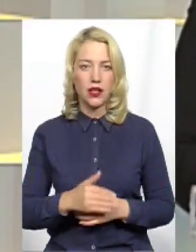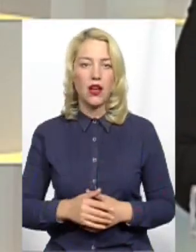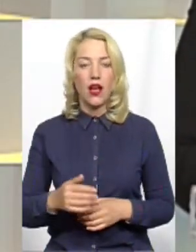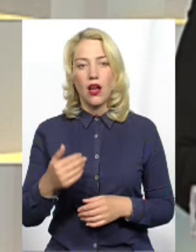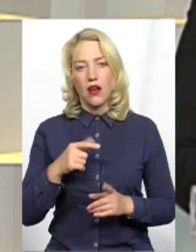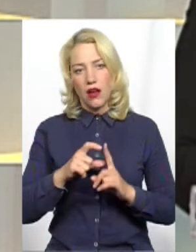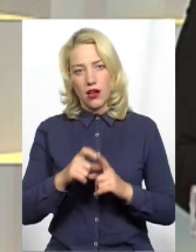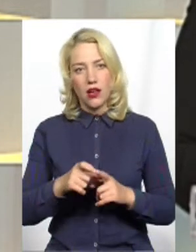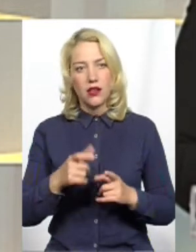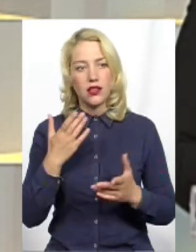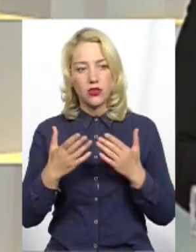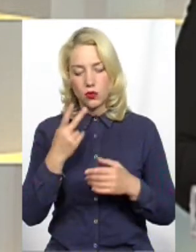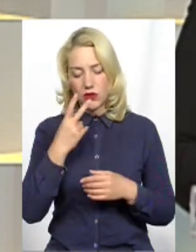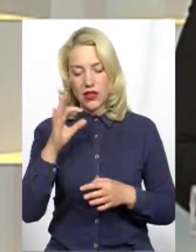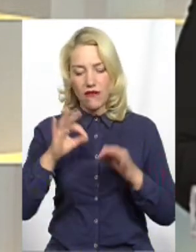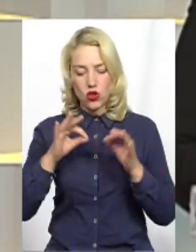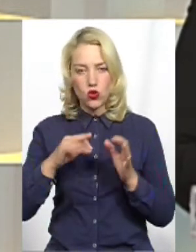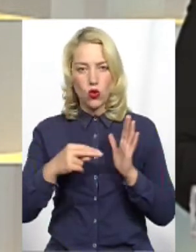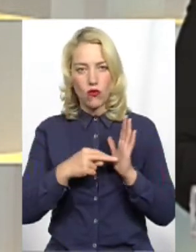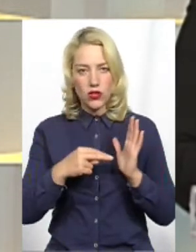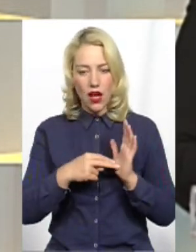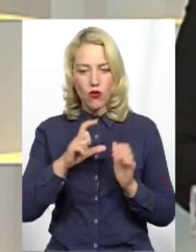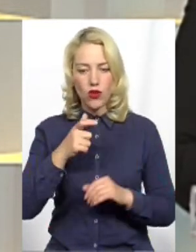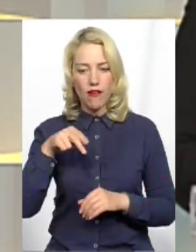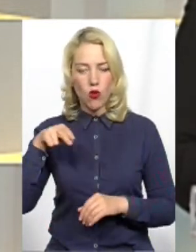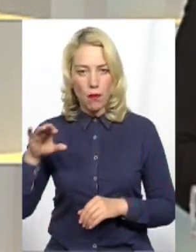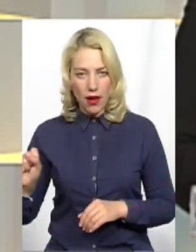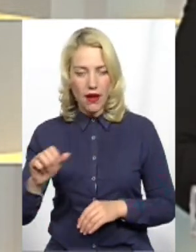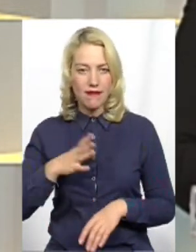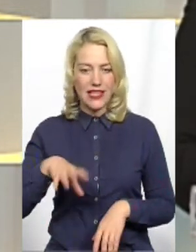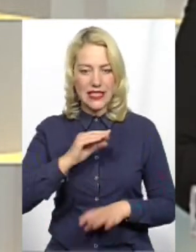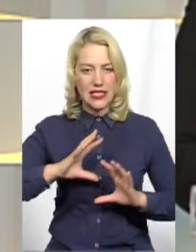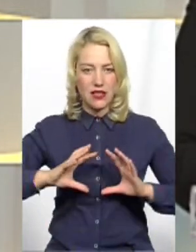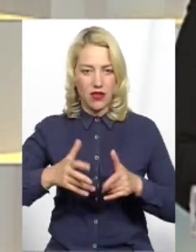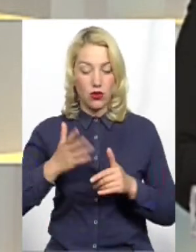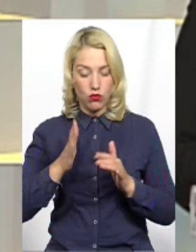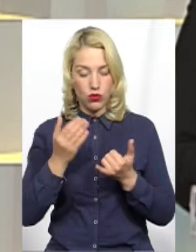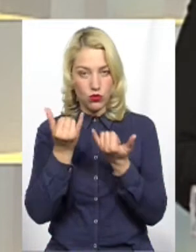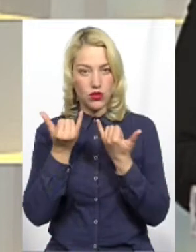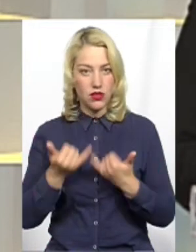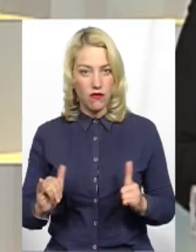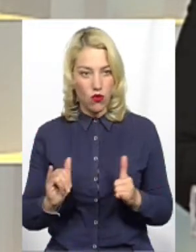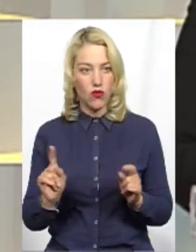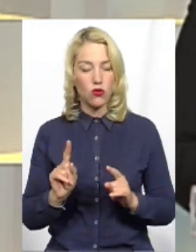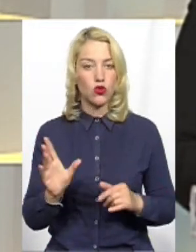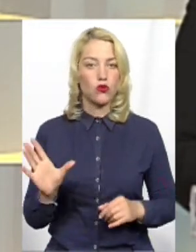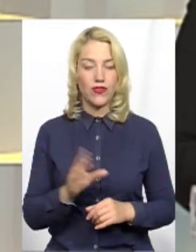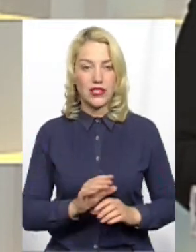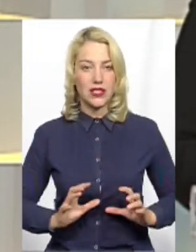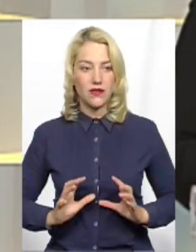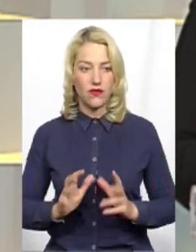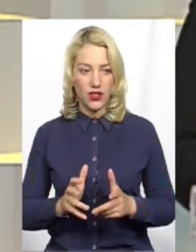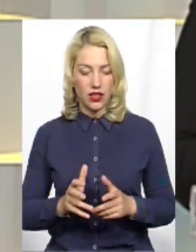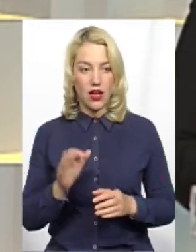відсоткову ставку в Європі і в цьому світі, ми будемо здивовані. Тому що в цьому світі